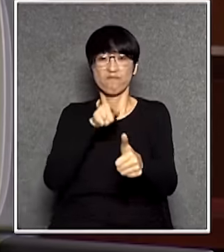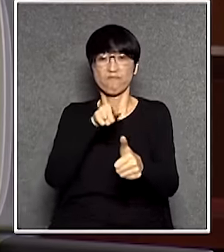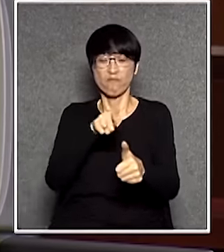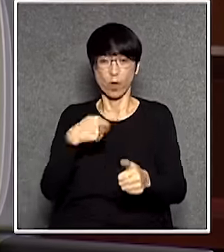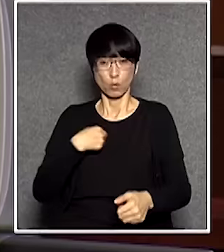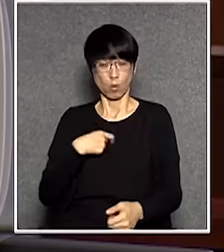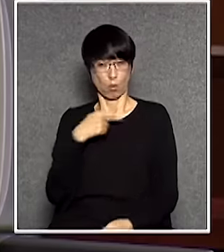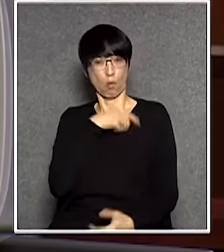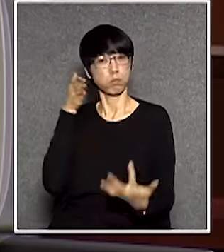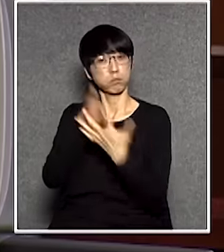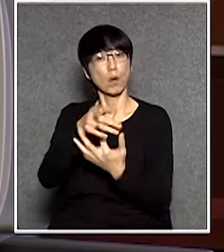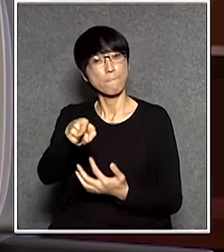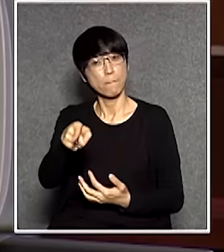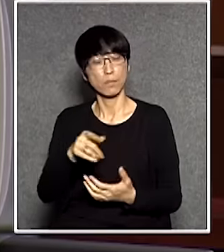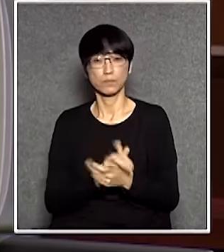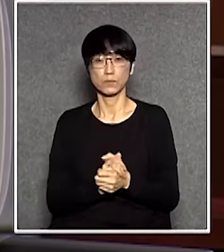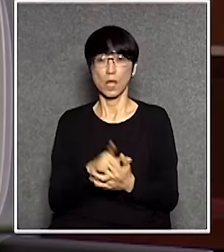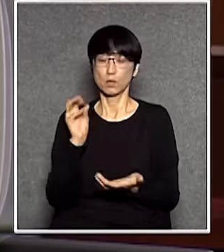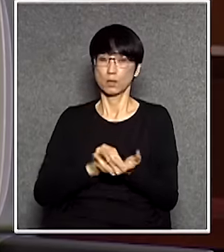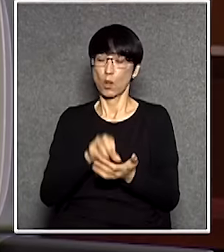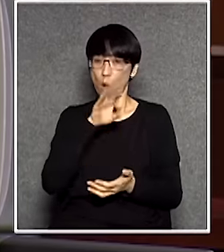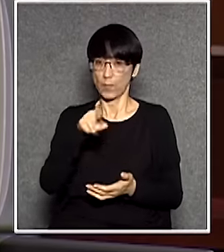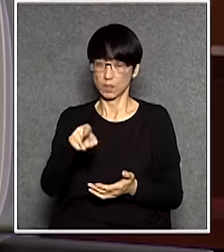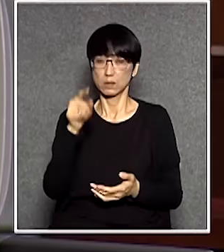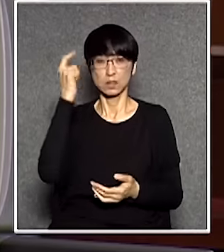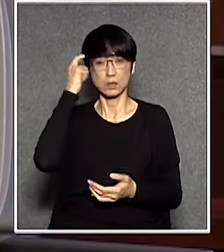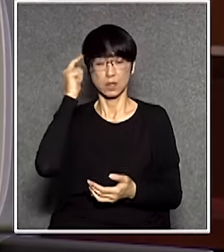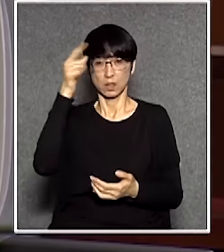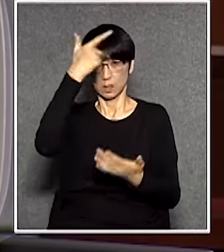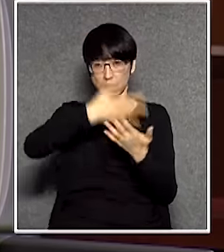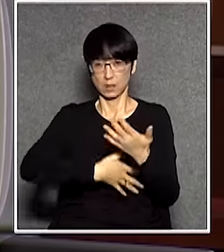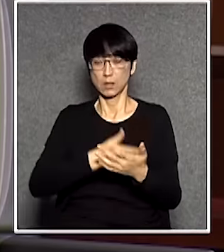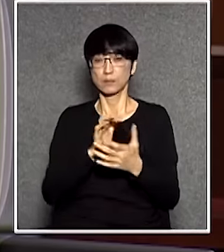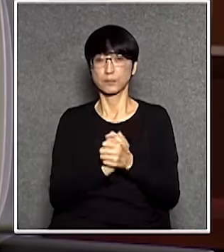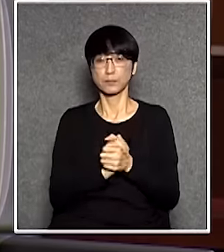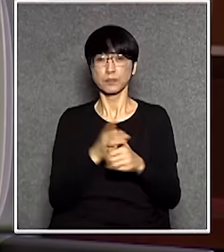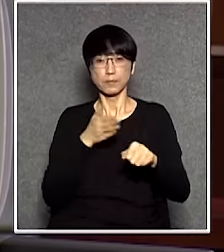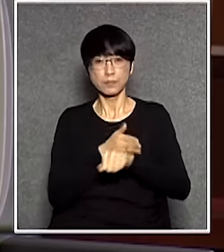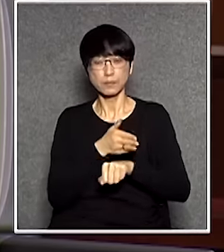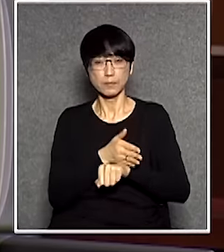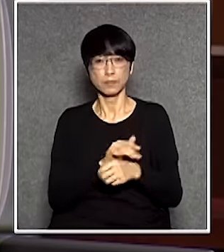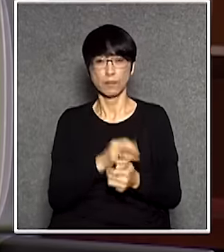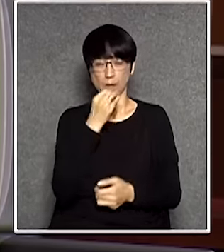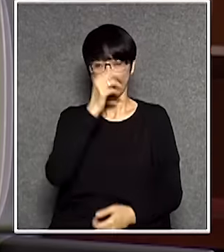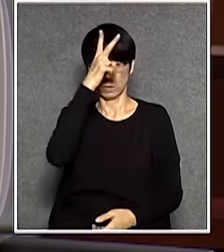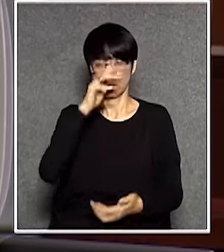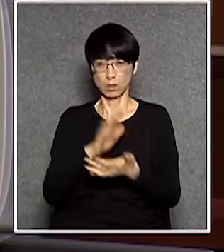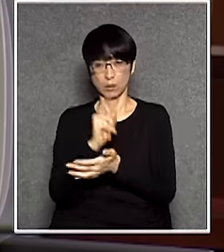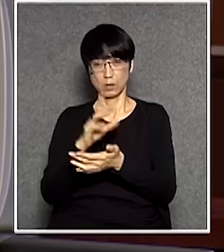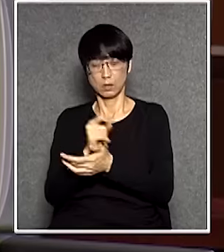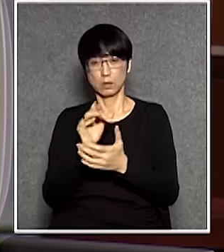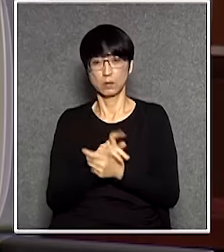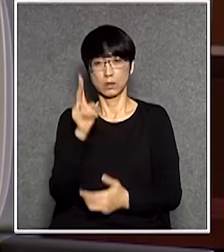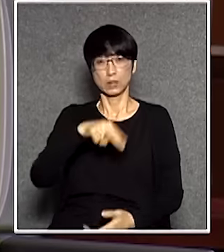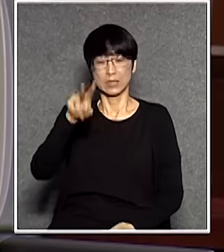我們出售我必須要指出因為這個新系統的延遲啟用香港政府每年要給多二